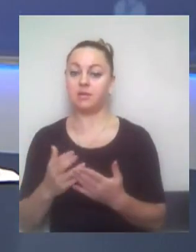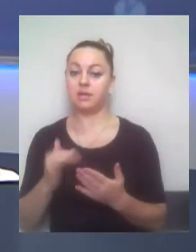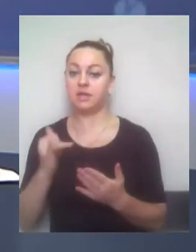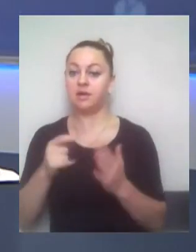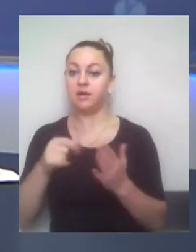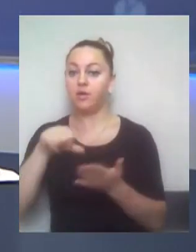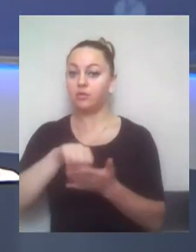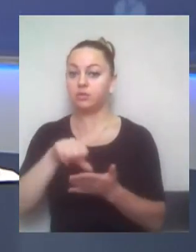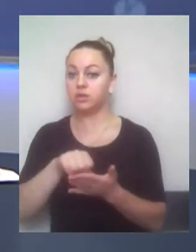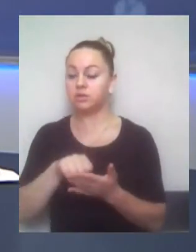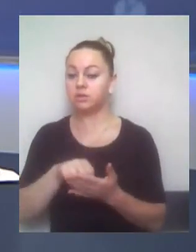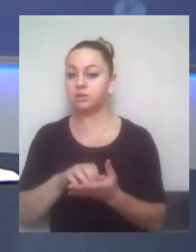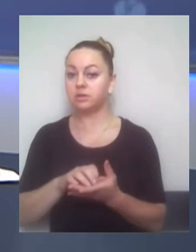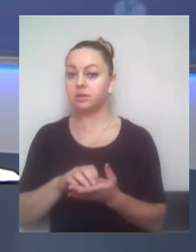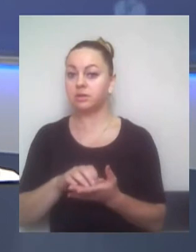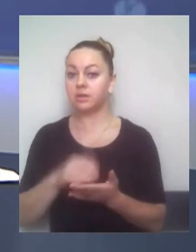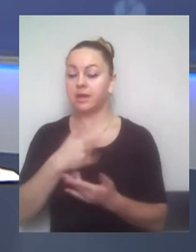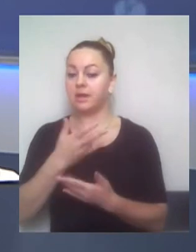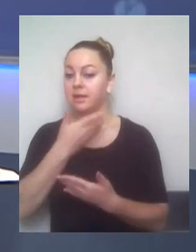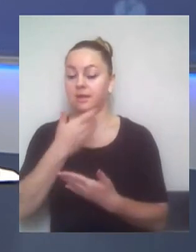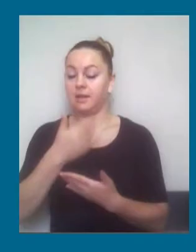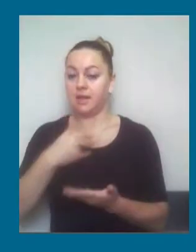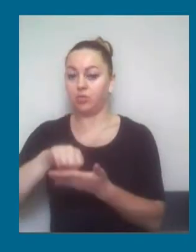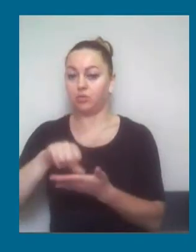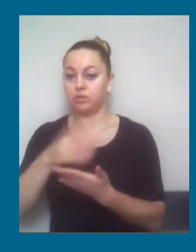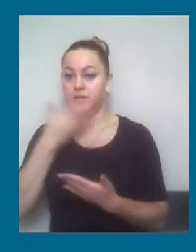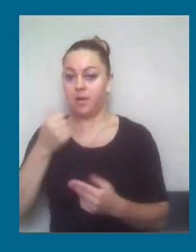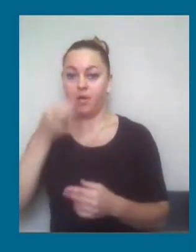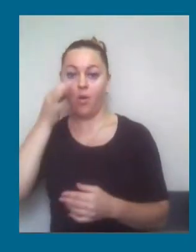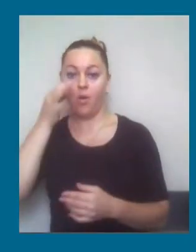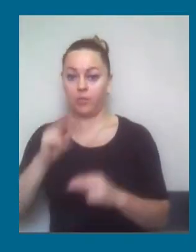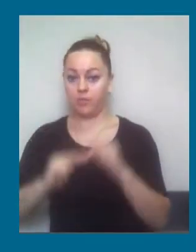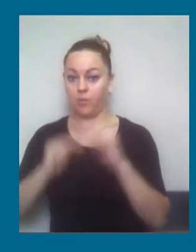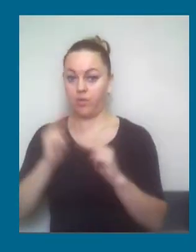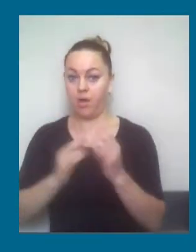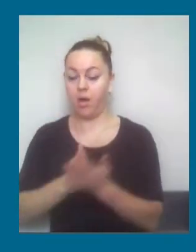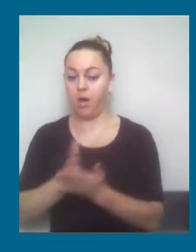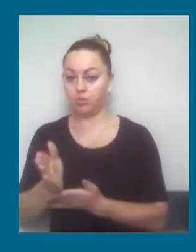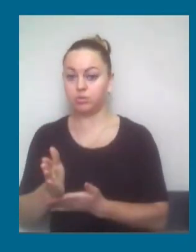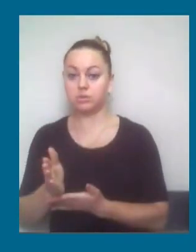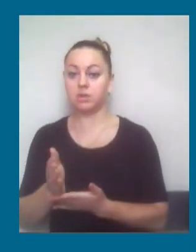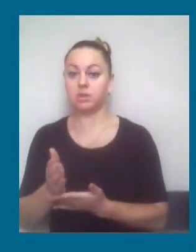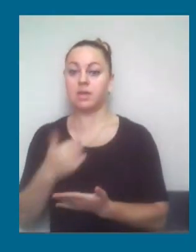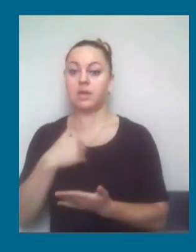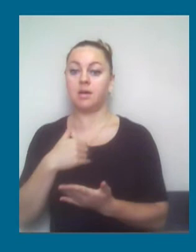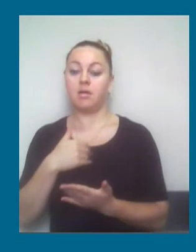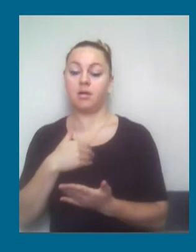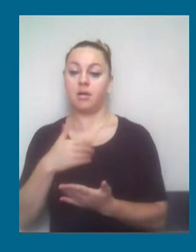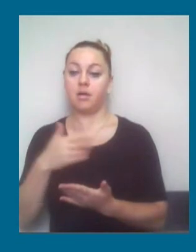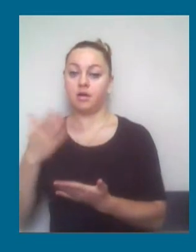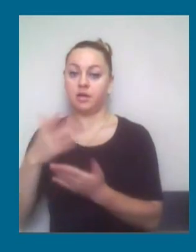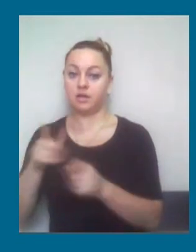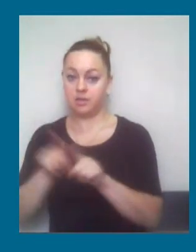мою, наприклад, я не є фахівцем в будівельній галузі, я розумію, що представник іншої сторони також не є